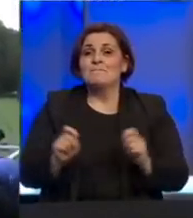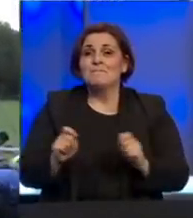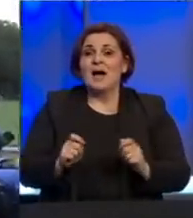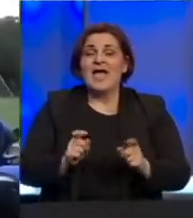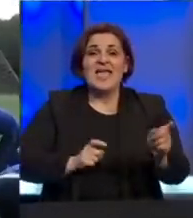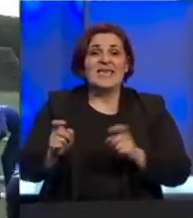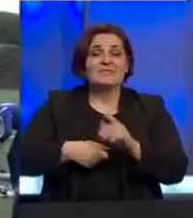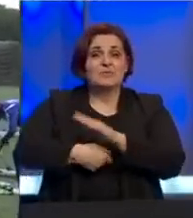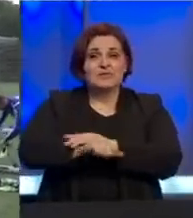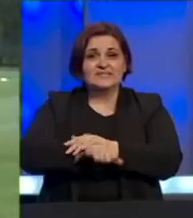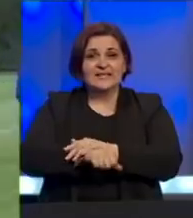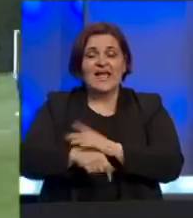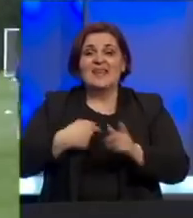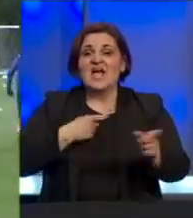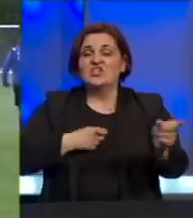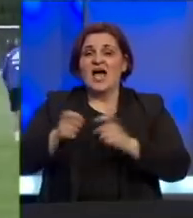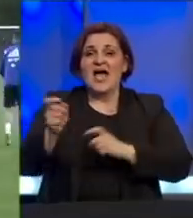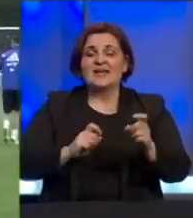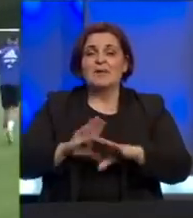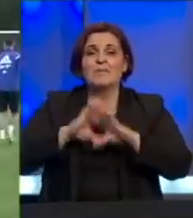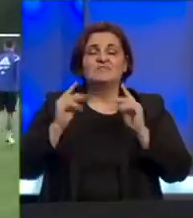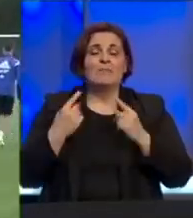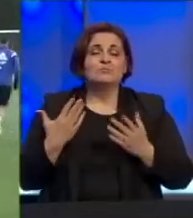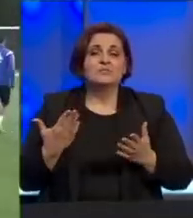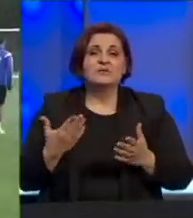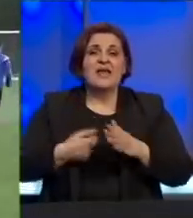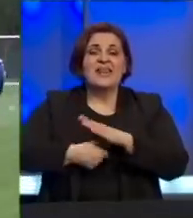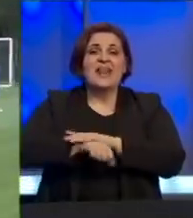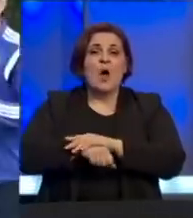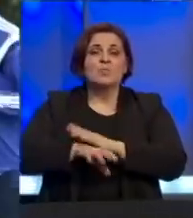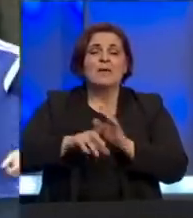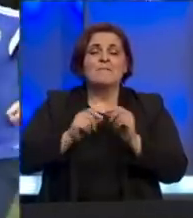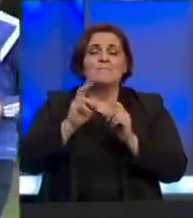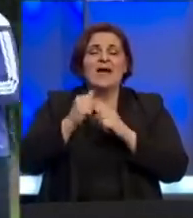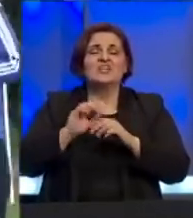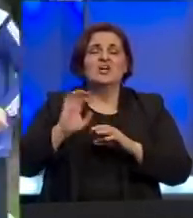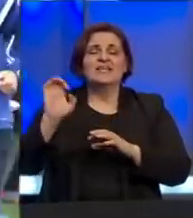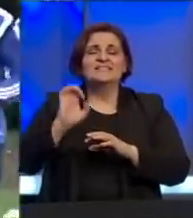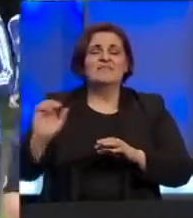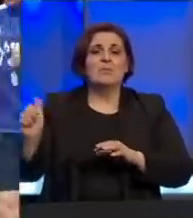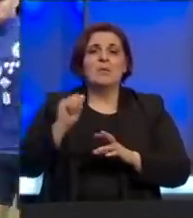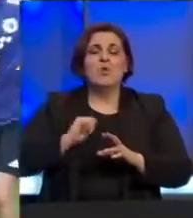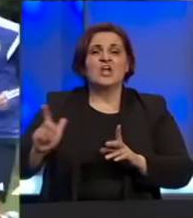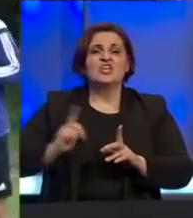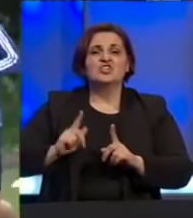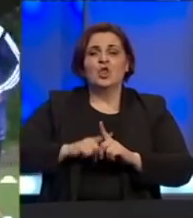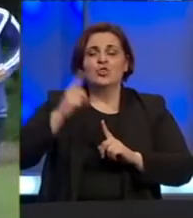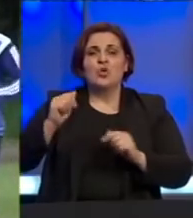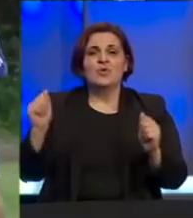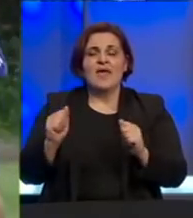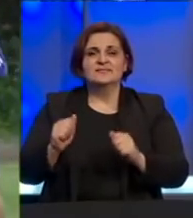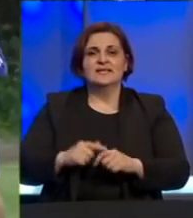reprezentativni nogomet naša reprezentacija po svemu sudeći na utakmice baraža za evropsko prvenstvo morat će čekati do jeseni